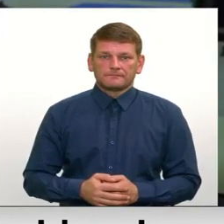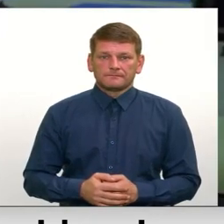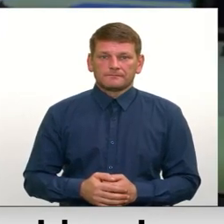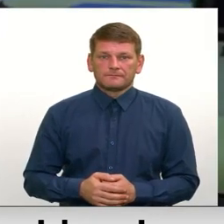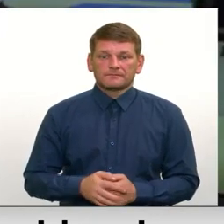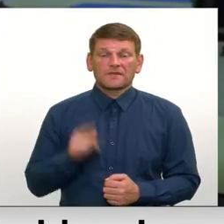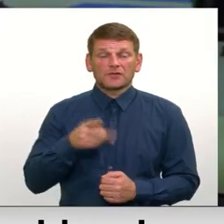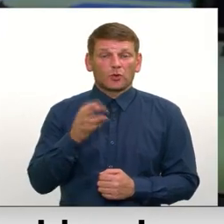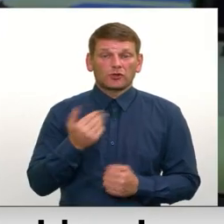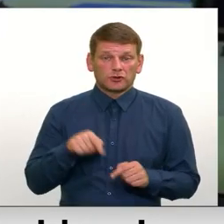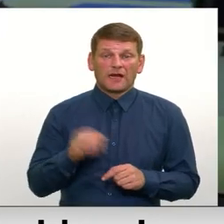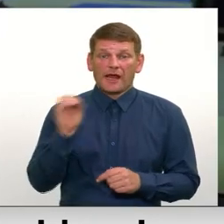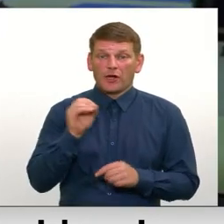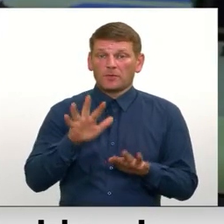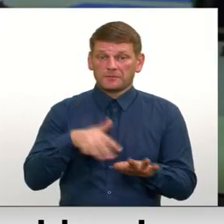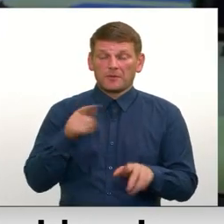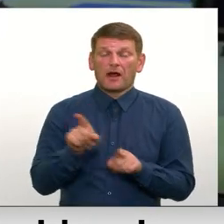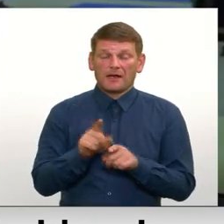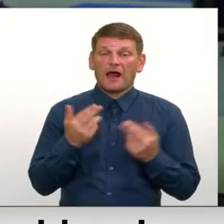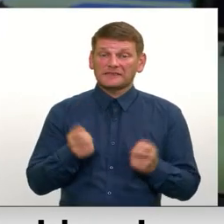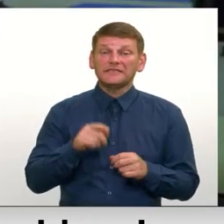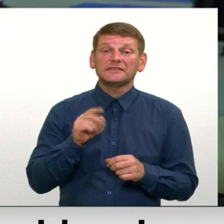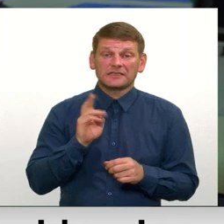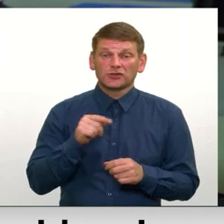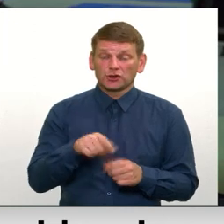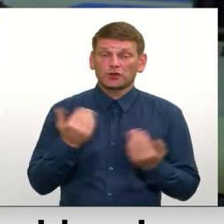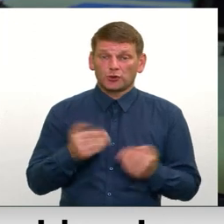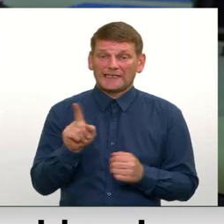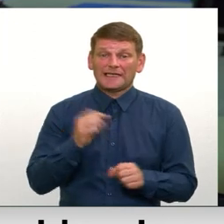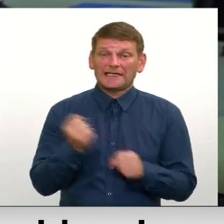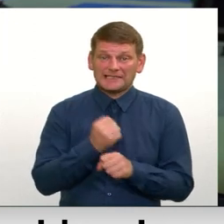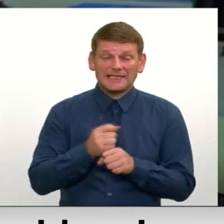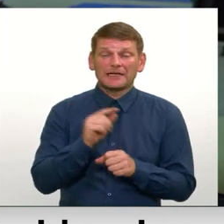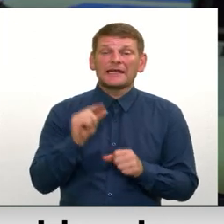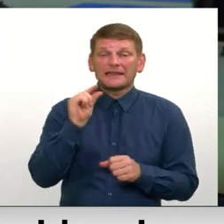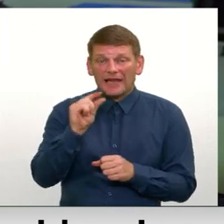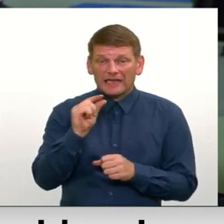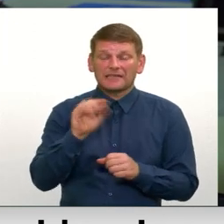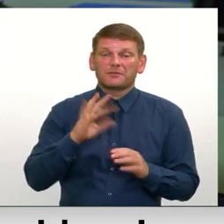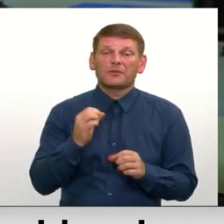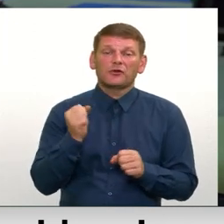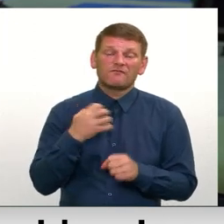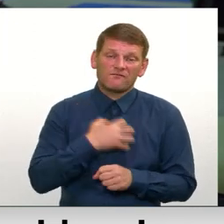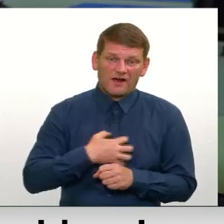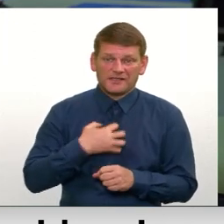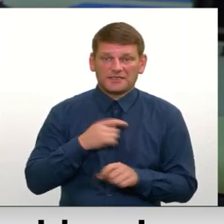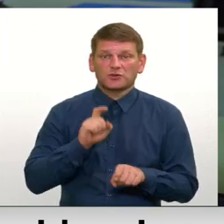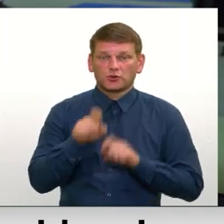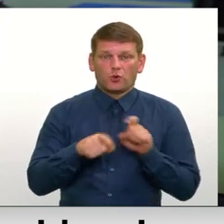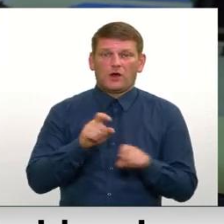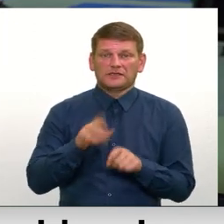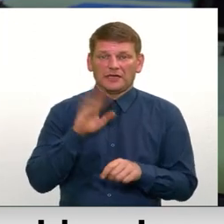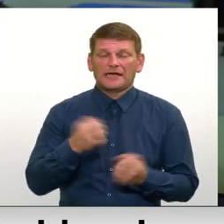Tas, ko šeit Eiropas parlamentā arī atzīst, šis šodien ir izdarīts neliels, bet tomēr ļoti vajadzīgs solis,